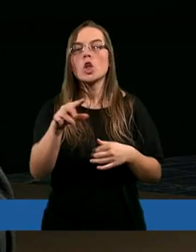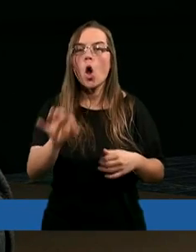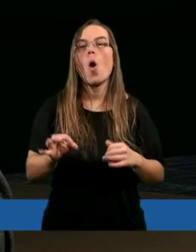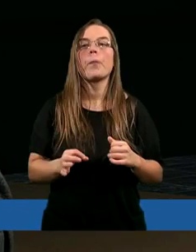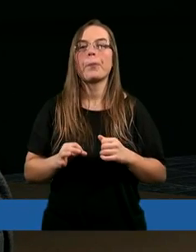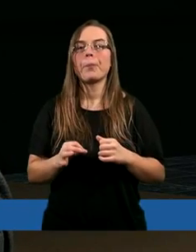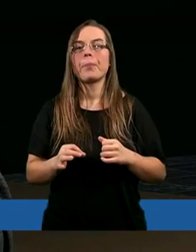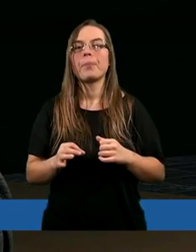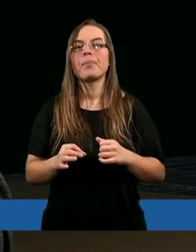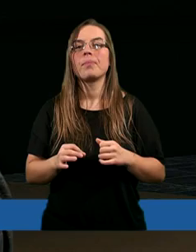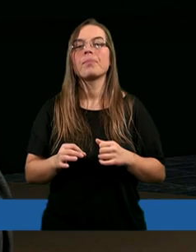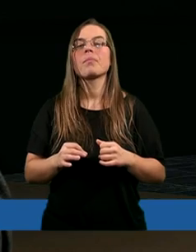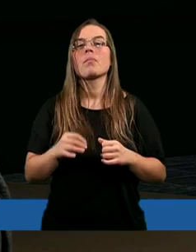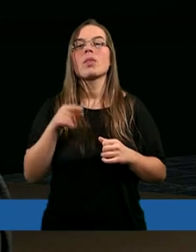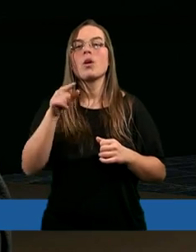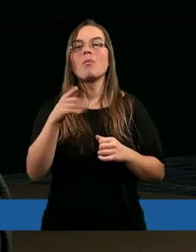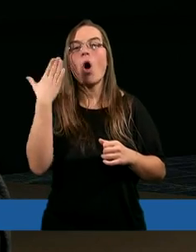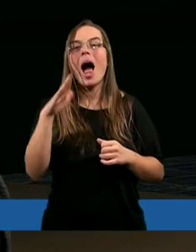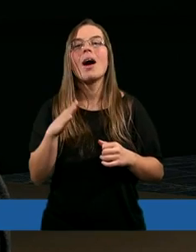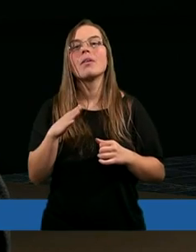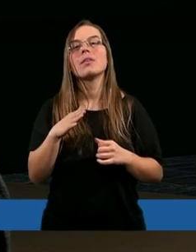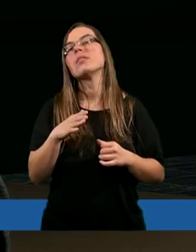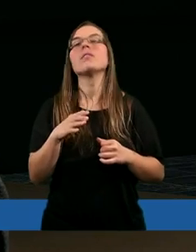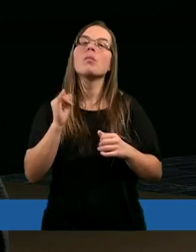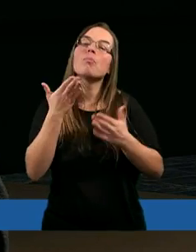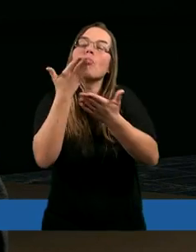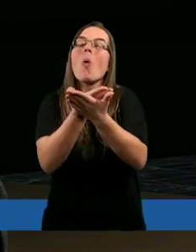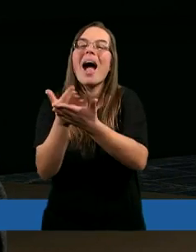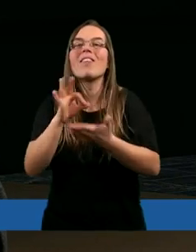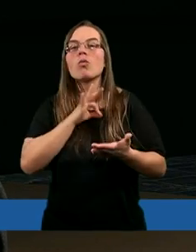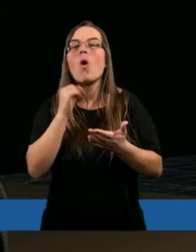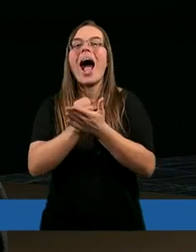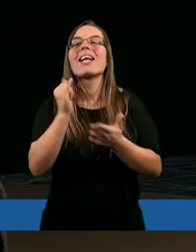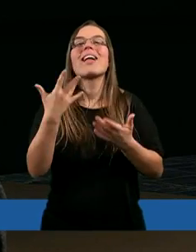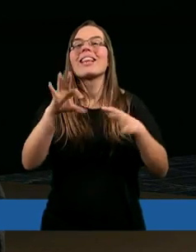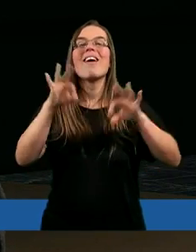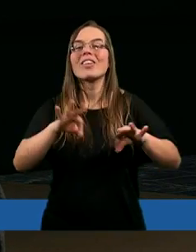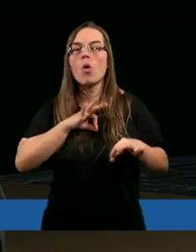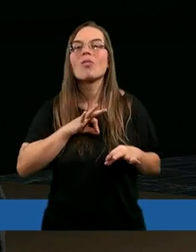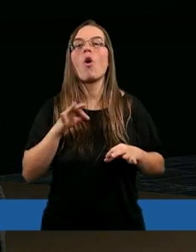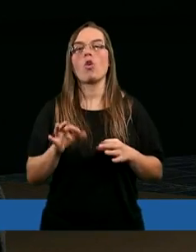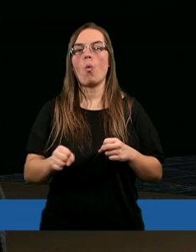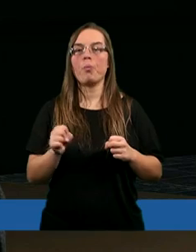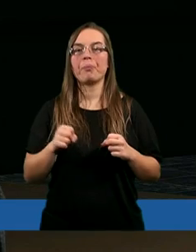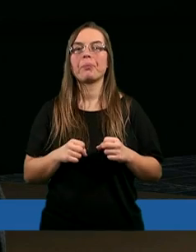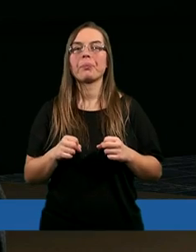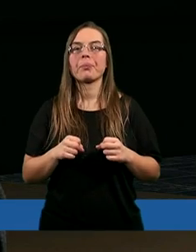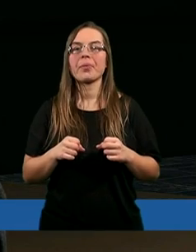to podawał jako argument swoją niewinność, swoją bezgrzeszność.